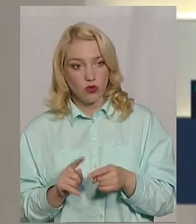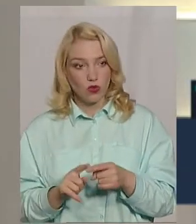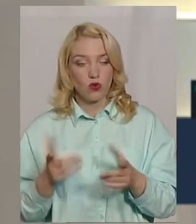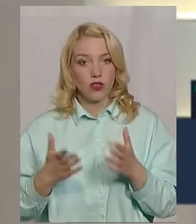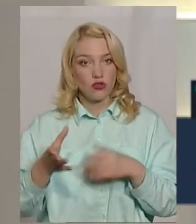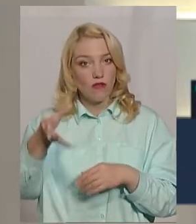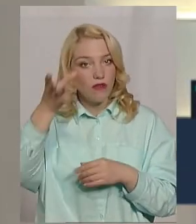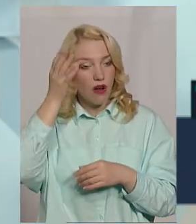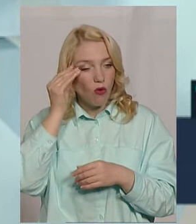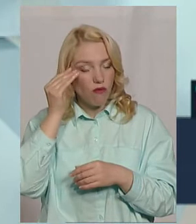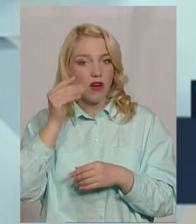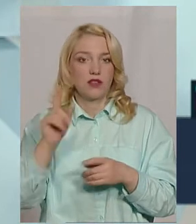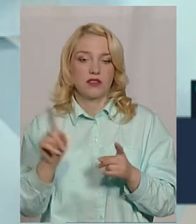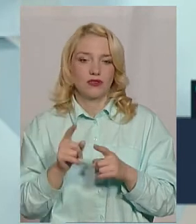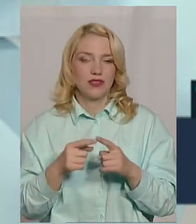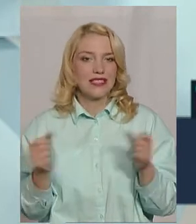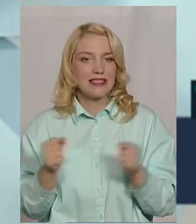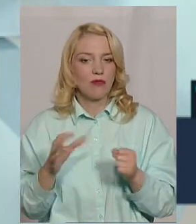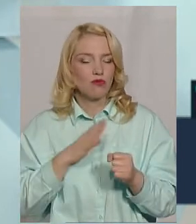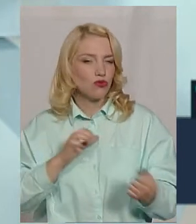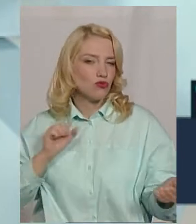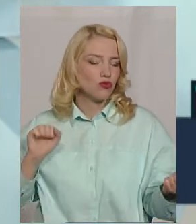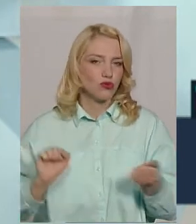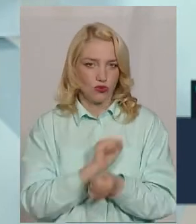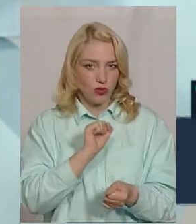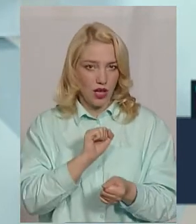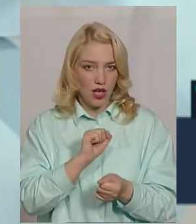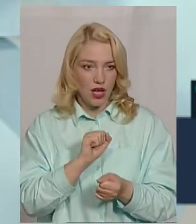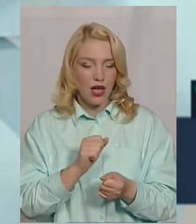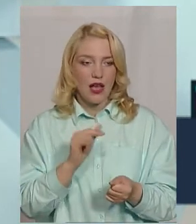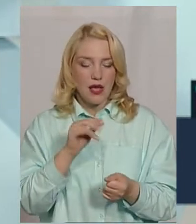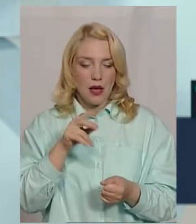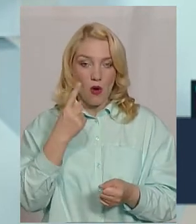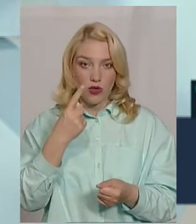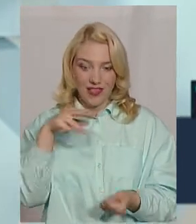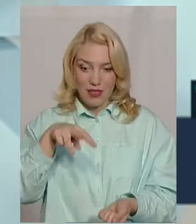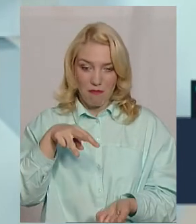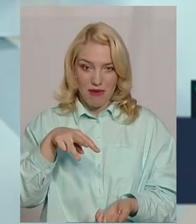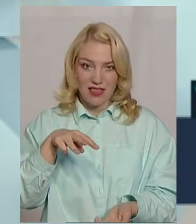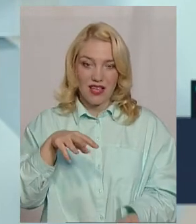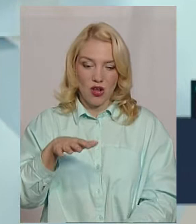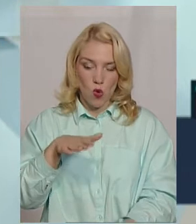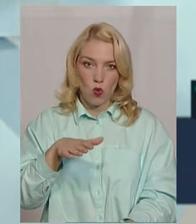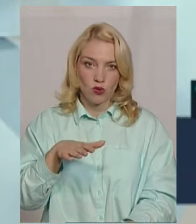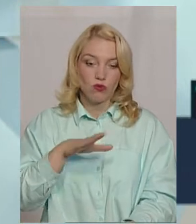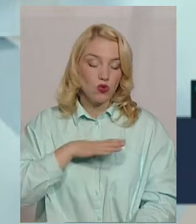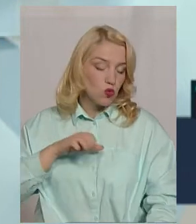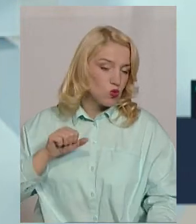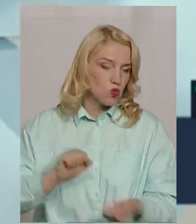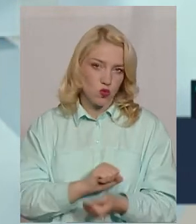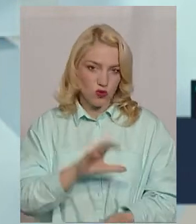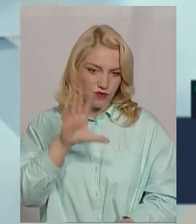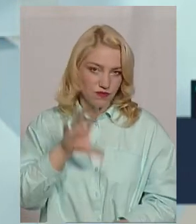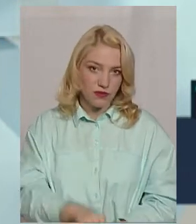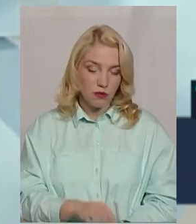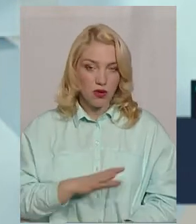врахувати те, що все-таки зима була дуже суха, і метровий шар грунту плодоносний був абсолютно сухий,